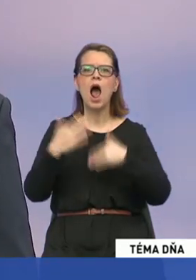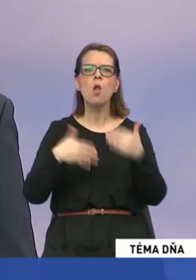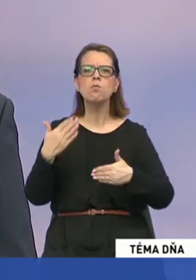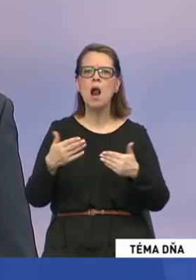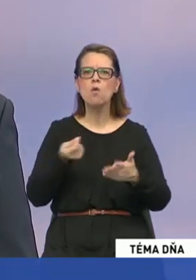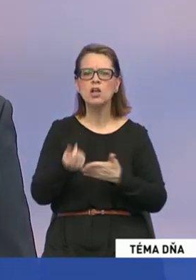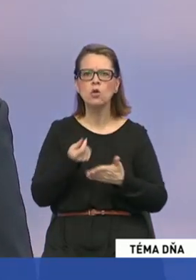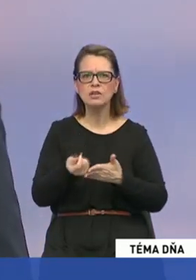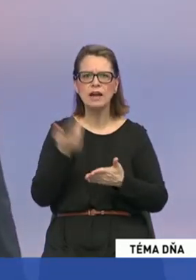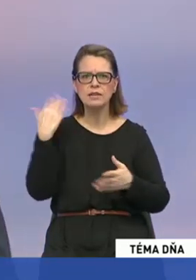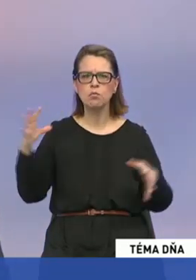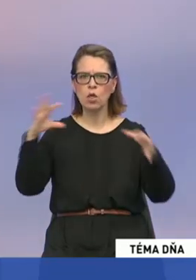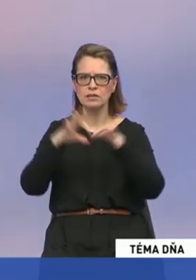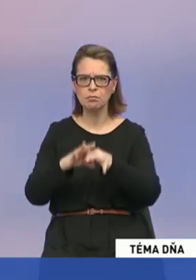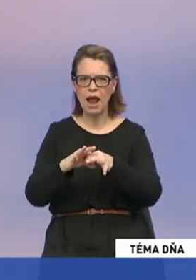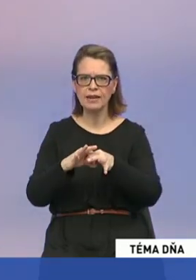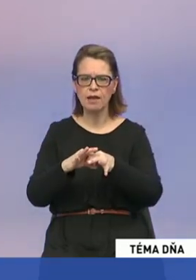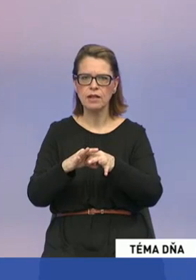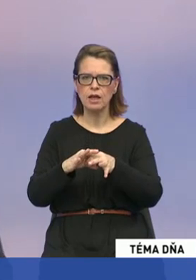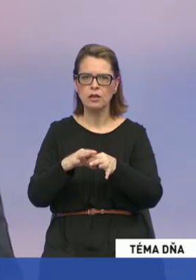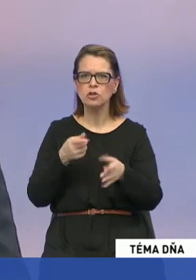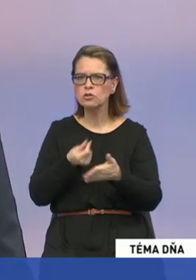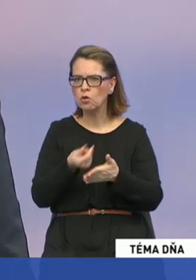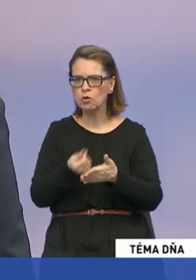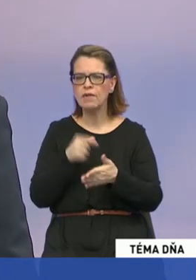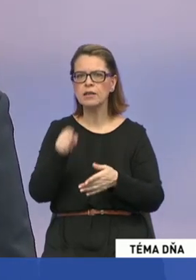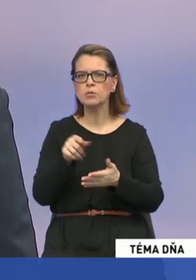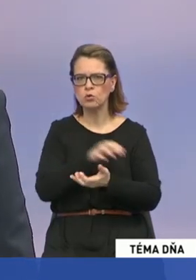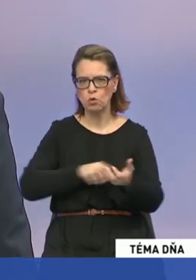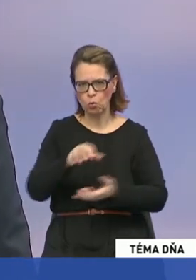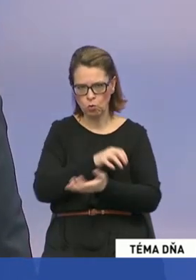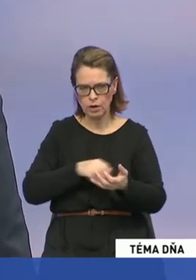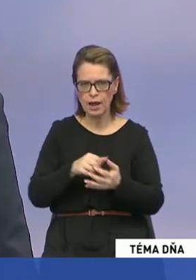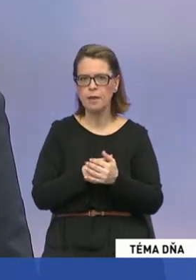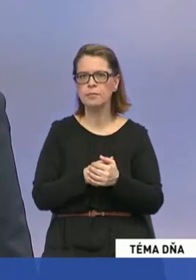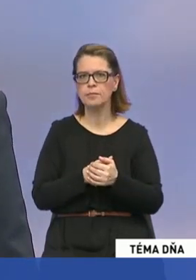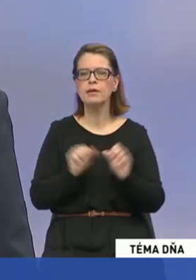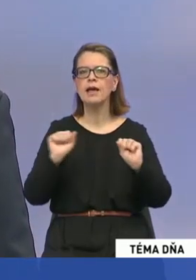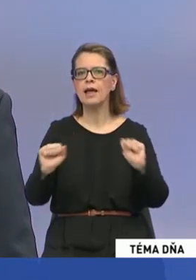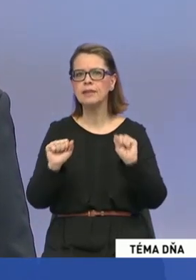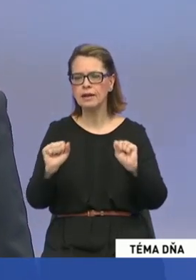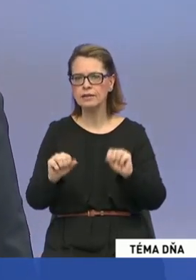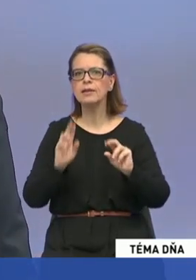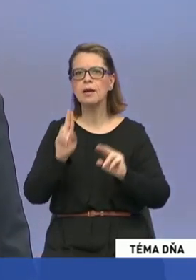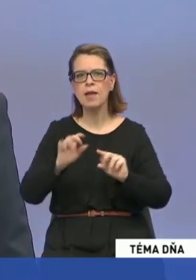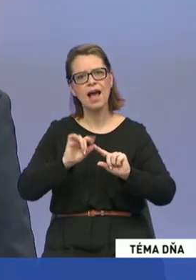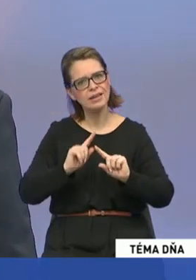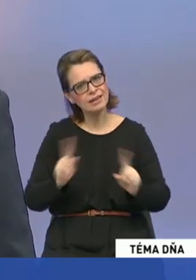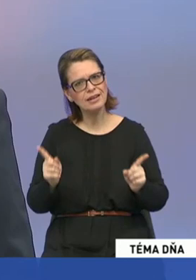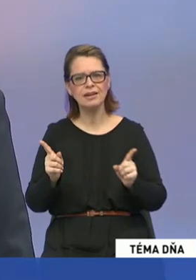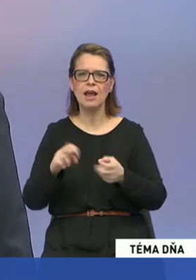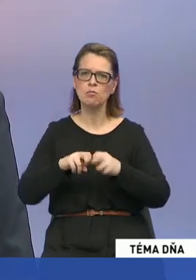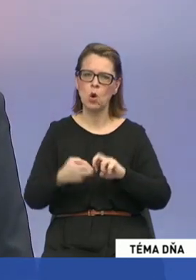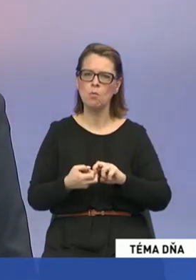ktoré boli dlhodobo spájané práve s dotovaním tohto uhlia, tak tá energetika má aj iné otienie, iné